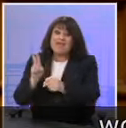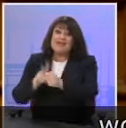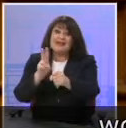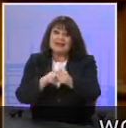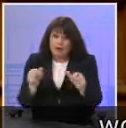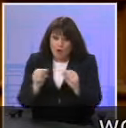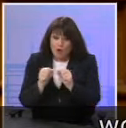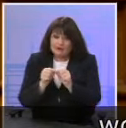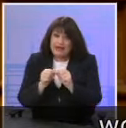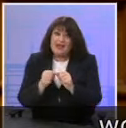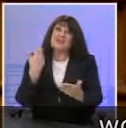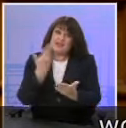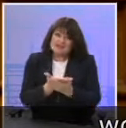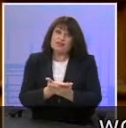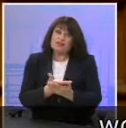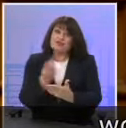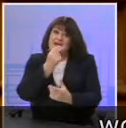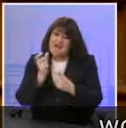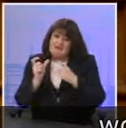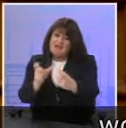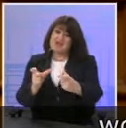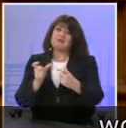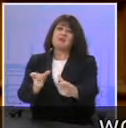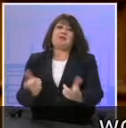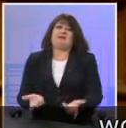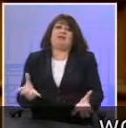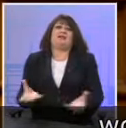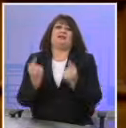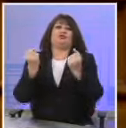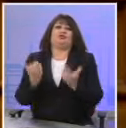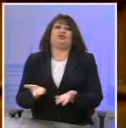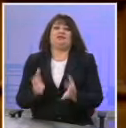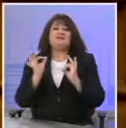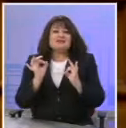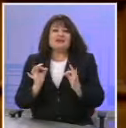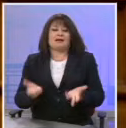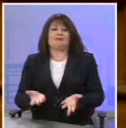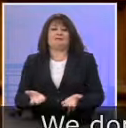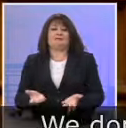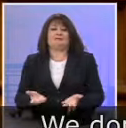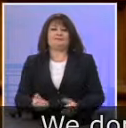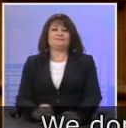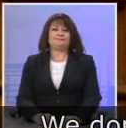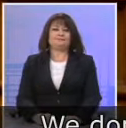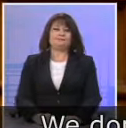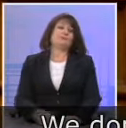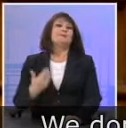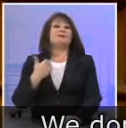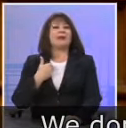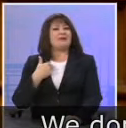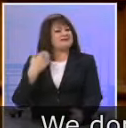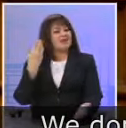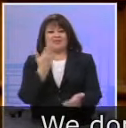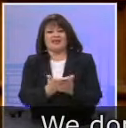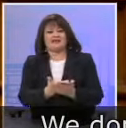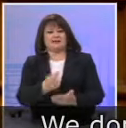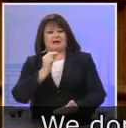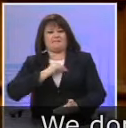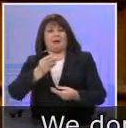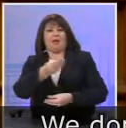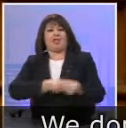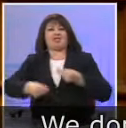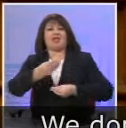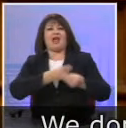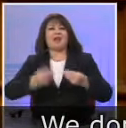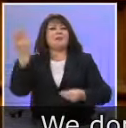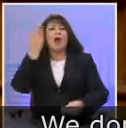θα διεκδικούσε να τους δώσει ένα πιάτο φαΐ και να τους σώσει. Μακριά λοιπόν από εμάς οι λογικές εκείνες που